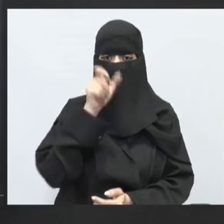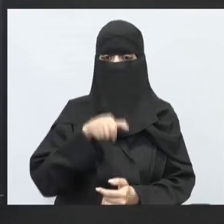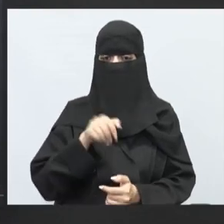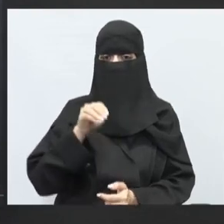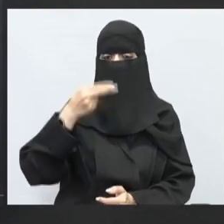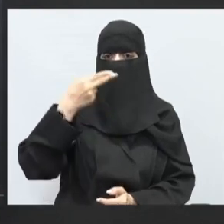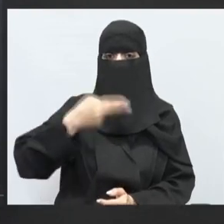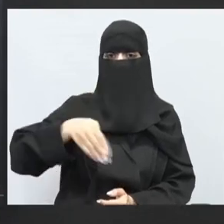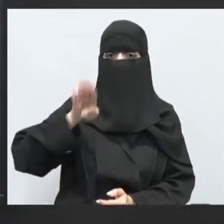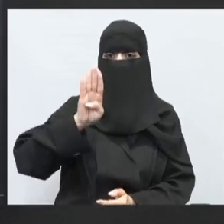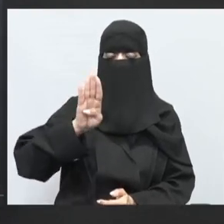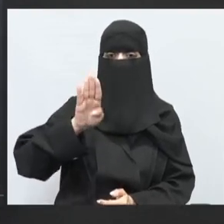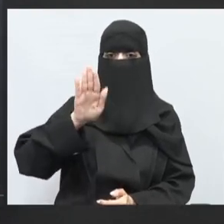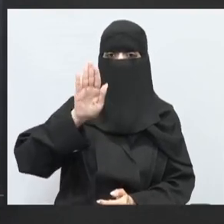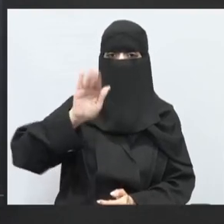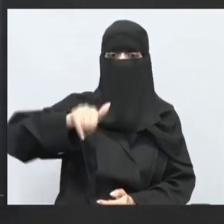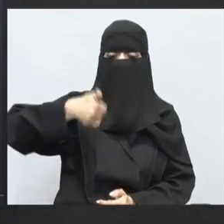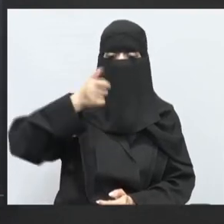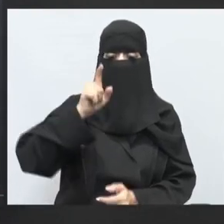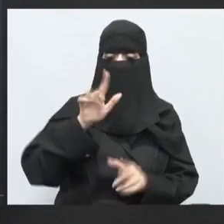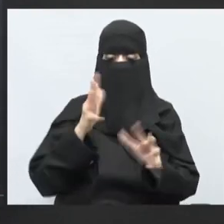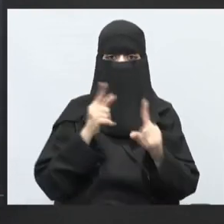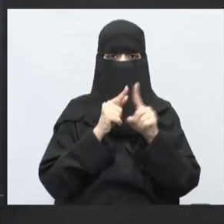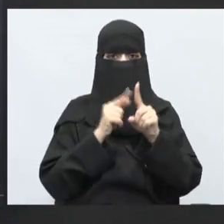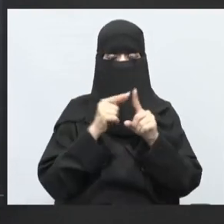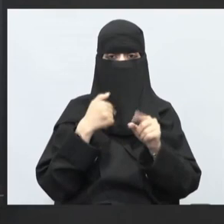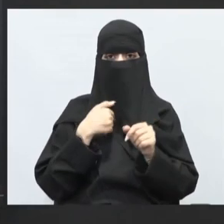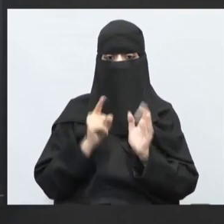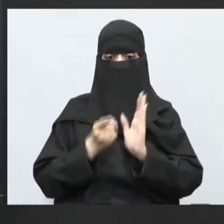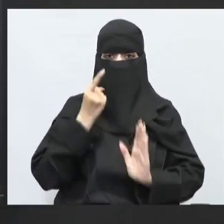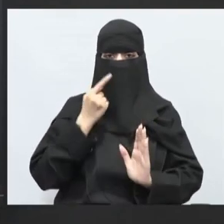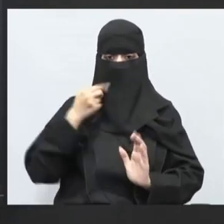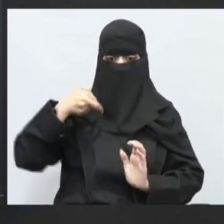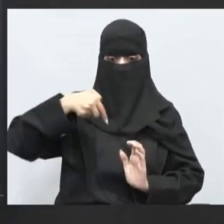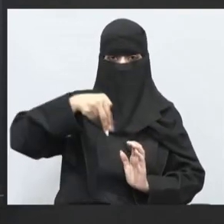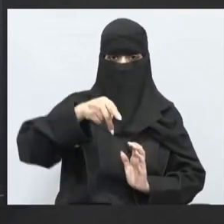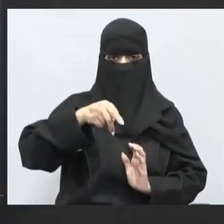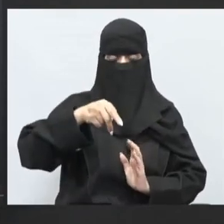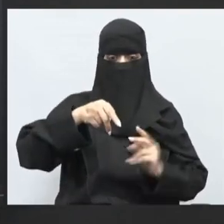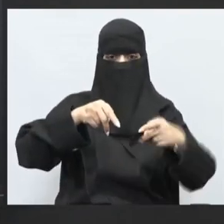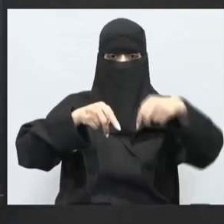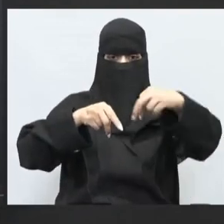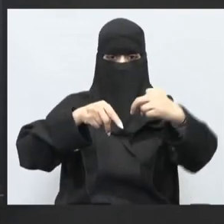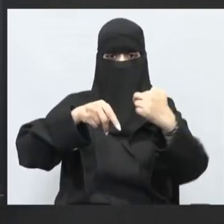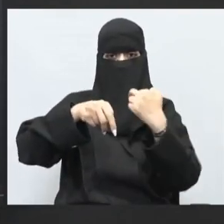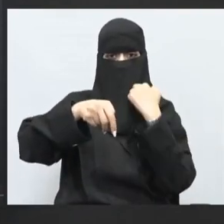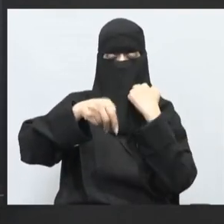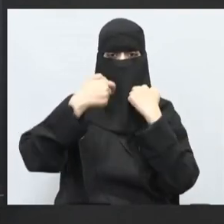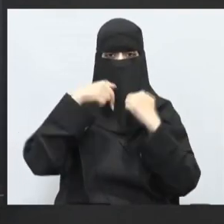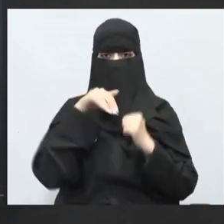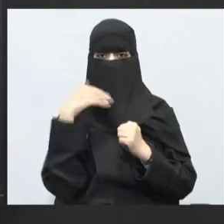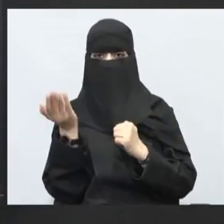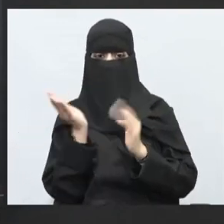ماذا يعني دائما العكس هو عكس الشي وحد يمشي أمام عكس خلف يصار عكسا يمين طيب الآن